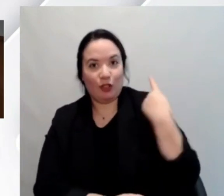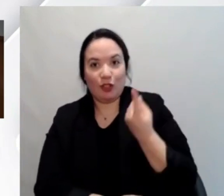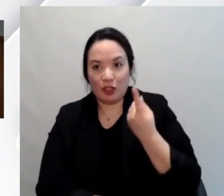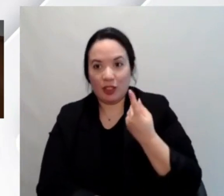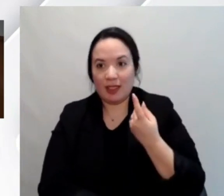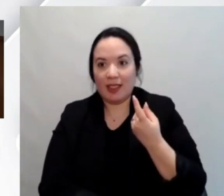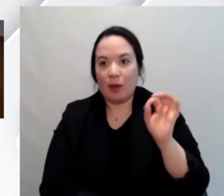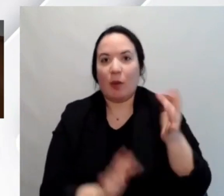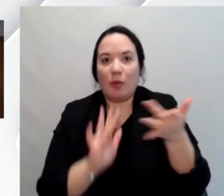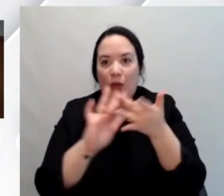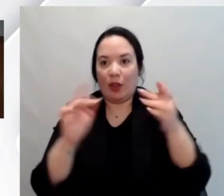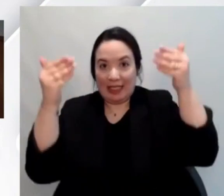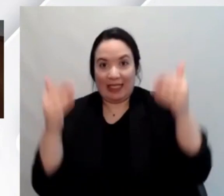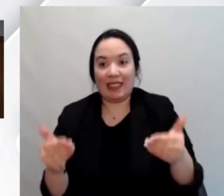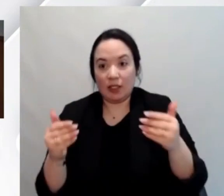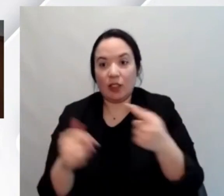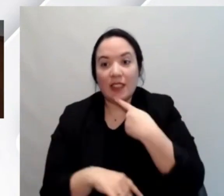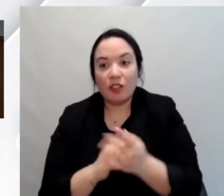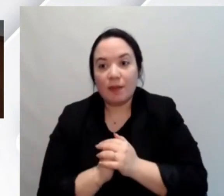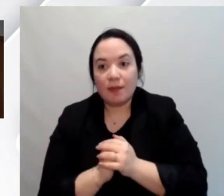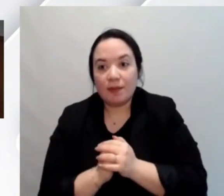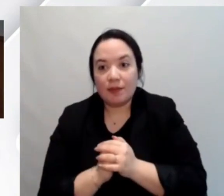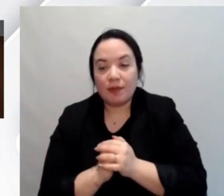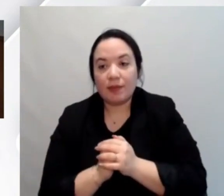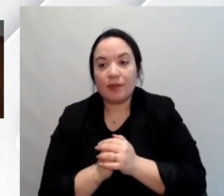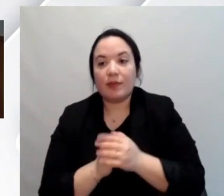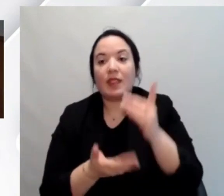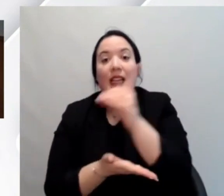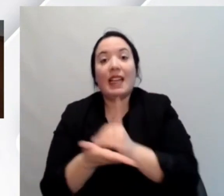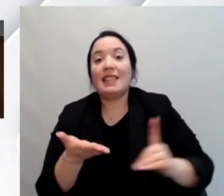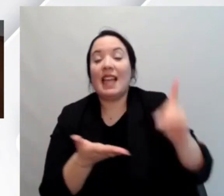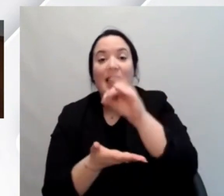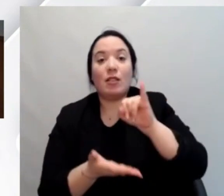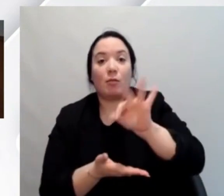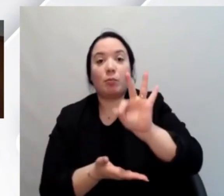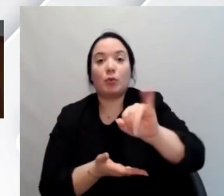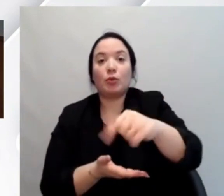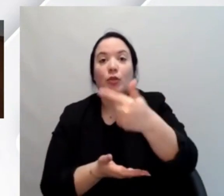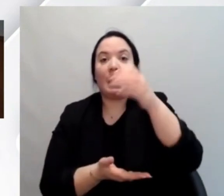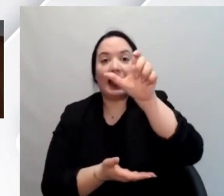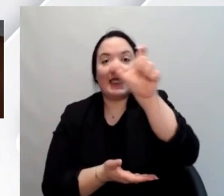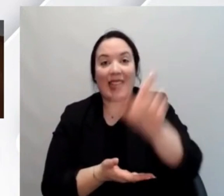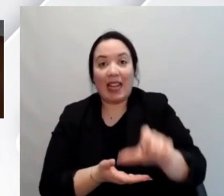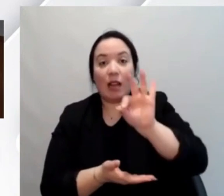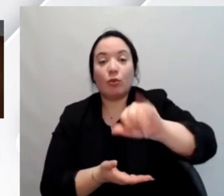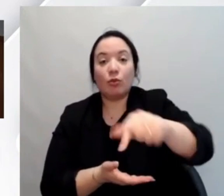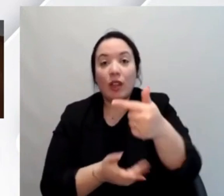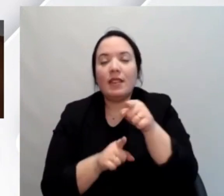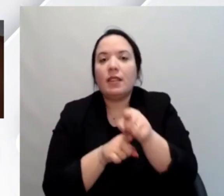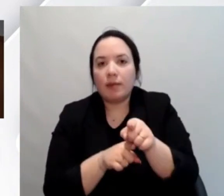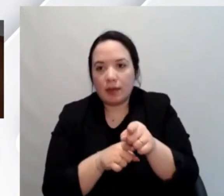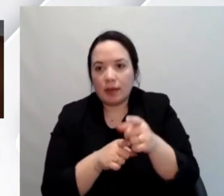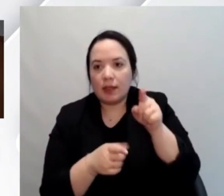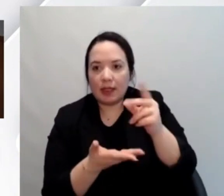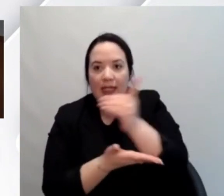sito Designers Italia fondamentalmente che recita designs.italia.it partecipa alla trasformazione digitale Designers Italia mette a disposizione di